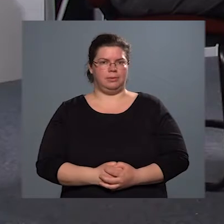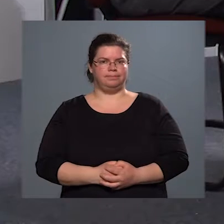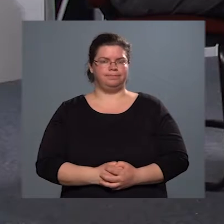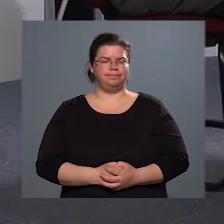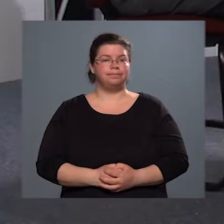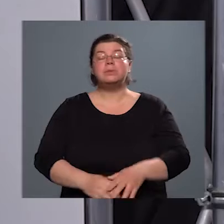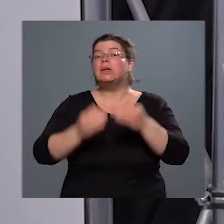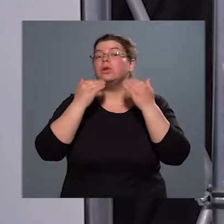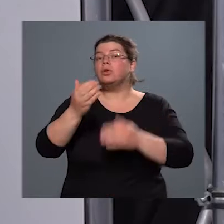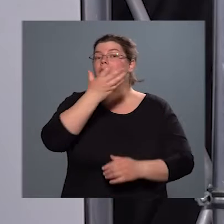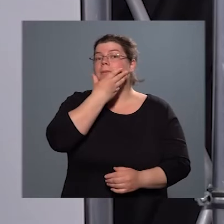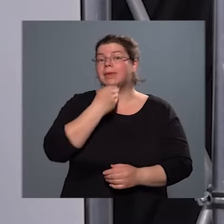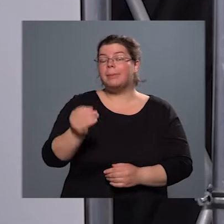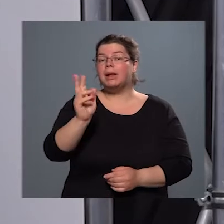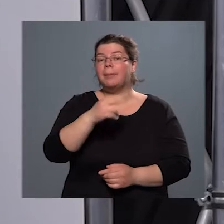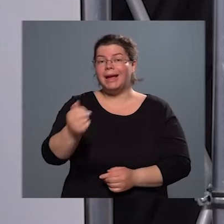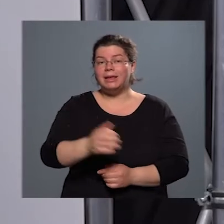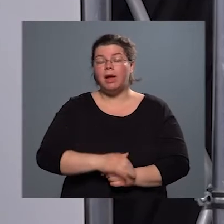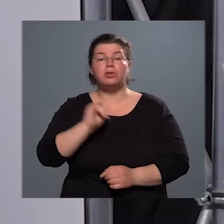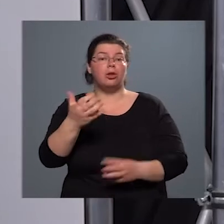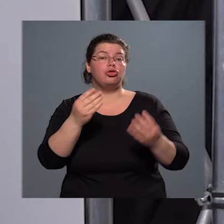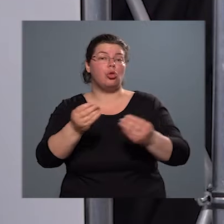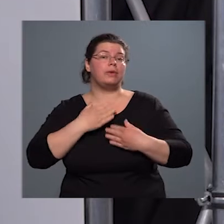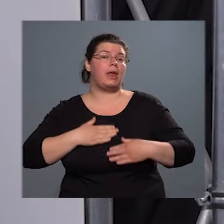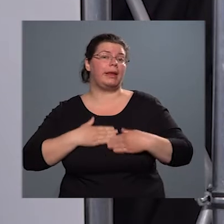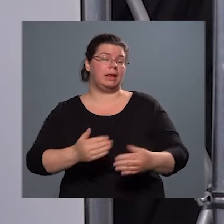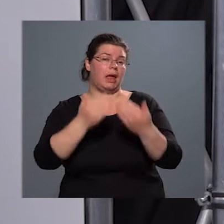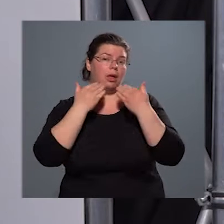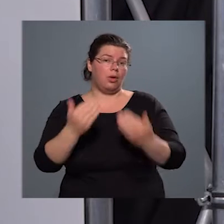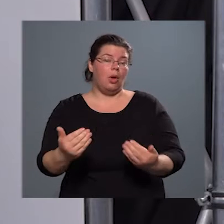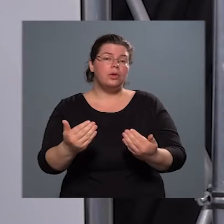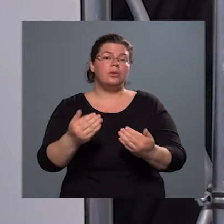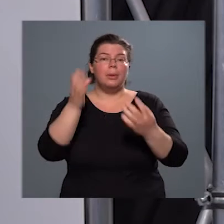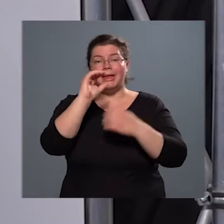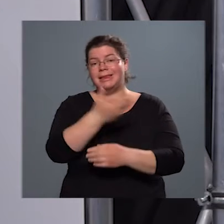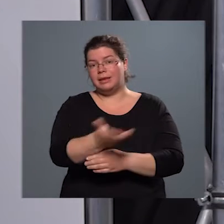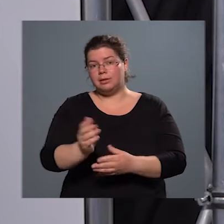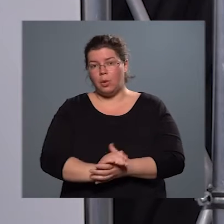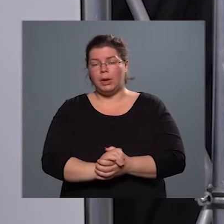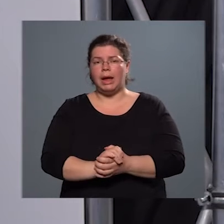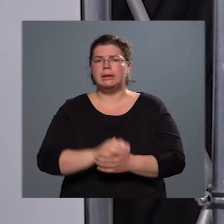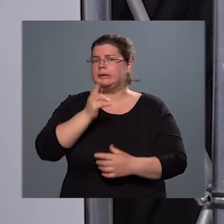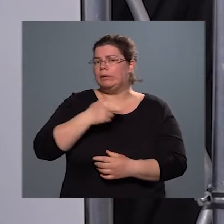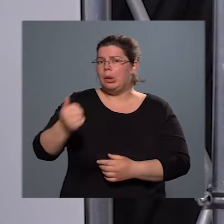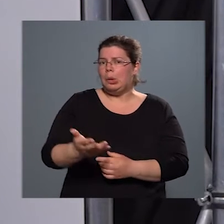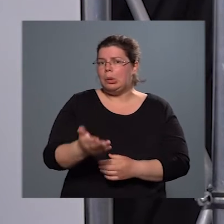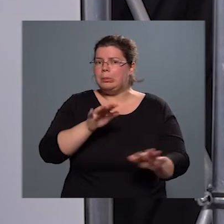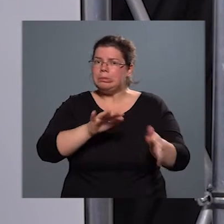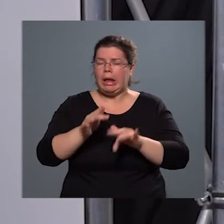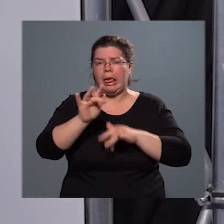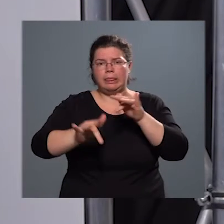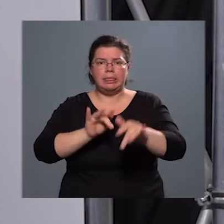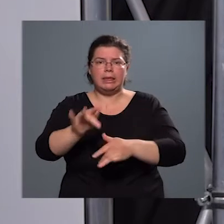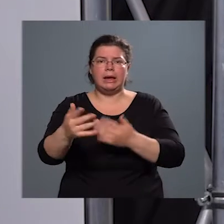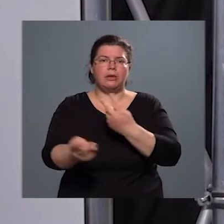Köszönöm szépen a meghívást, és sok szeretettel köszöntöm a nézőket. Rólam talán néhány